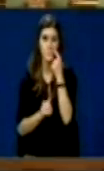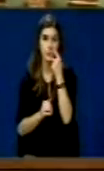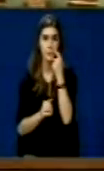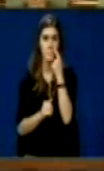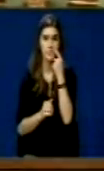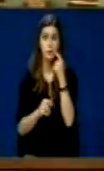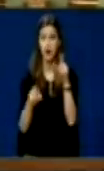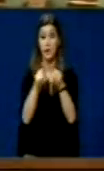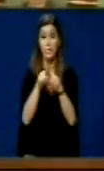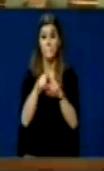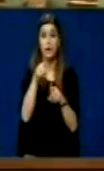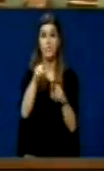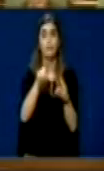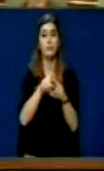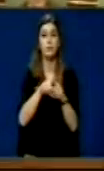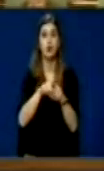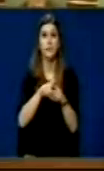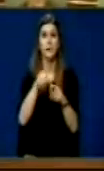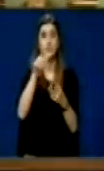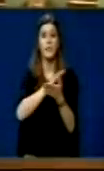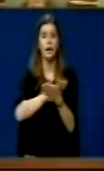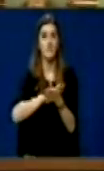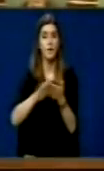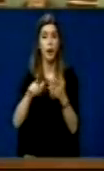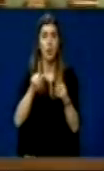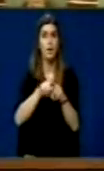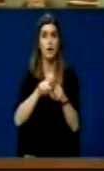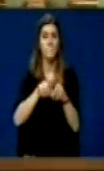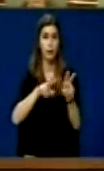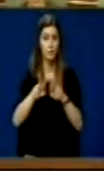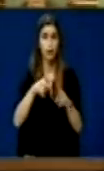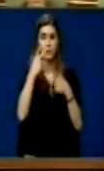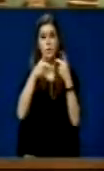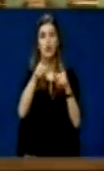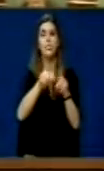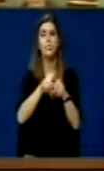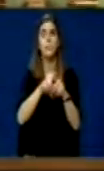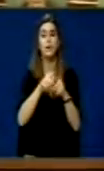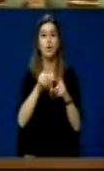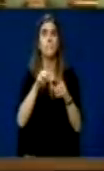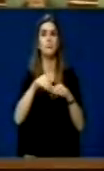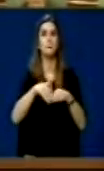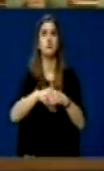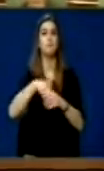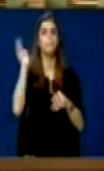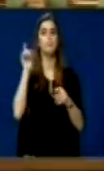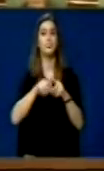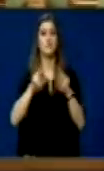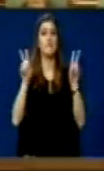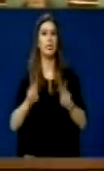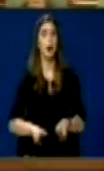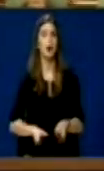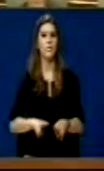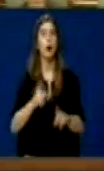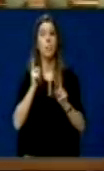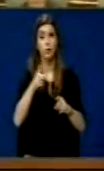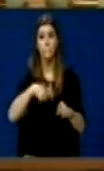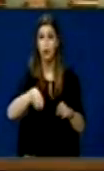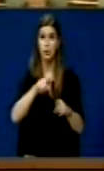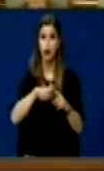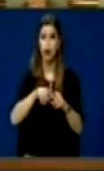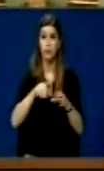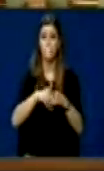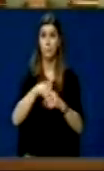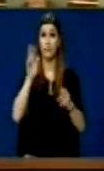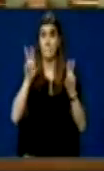Nikosishtë, amnistija nga djekja penale është dhejt për drejt heqe dorë nga dritësia. Dhe kur nuk do duaj që ne të heqim dorë para pakish